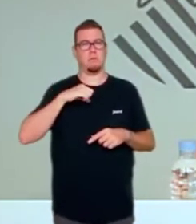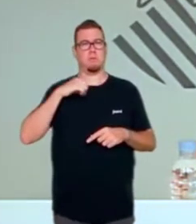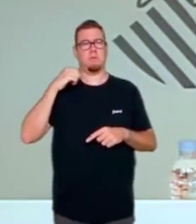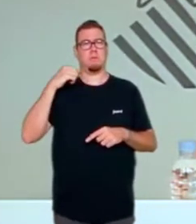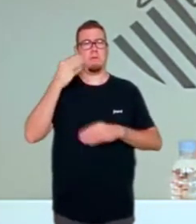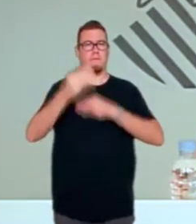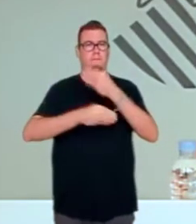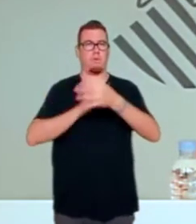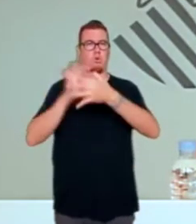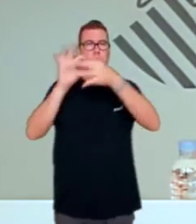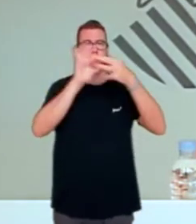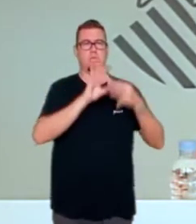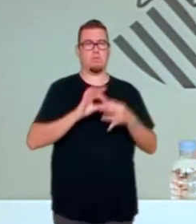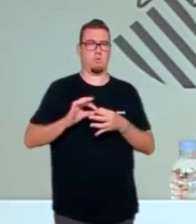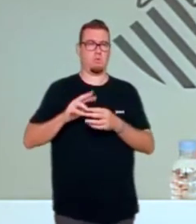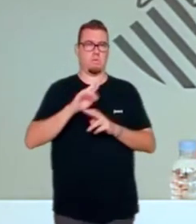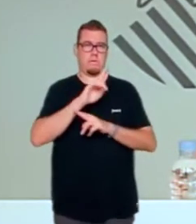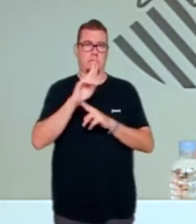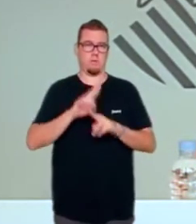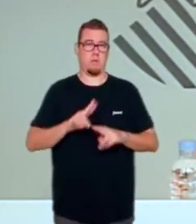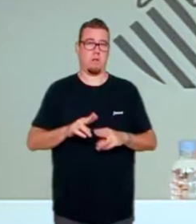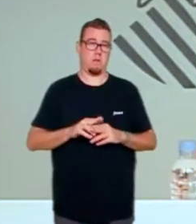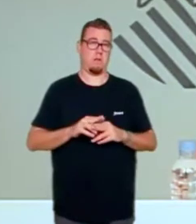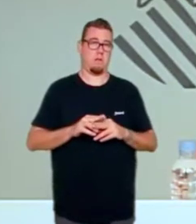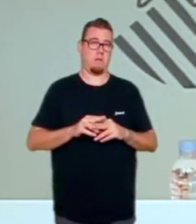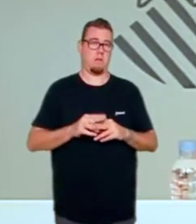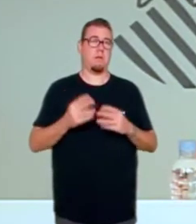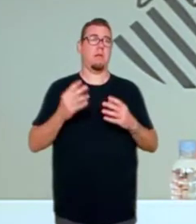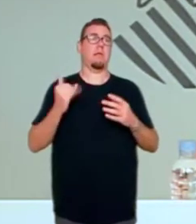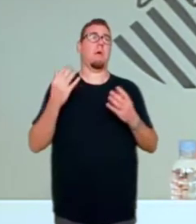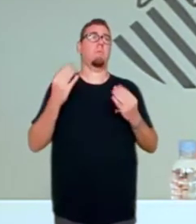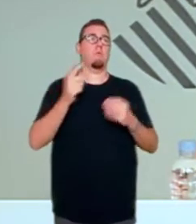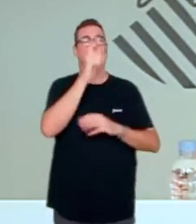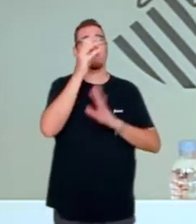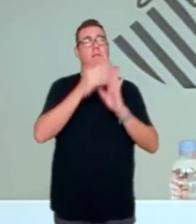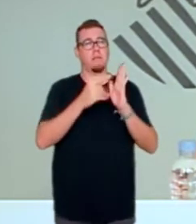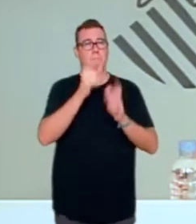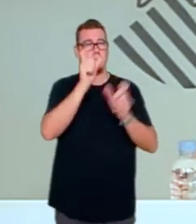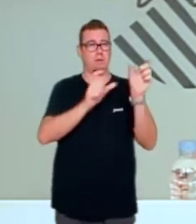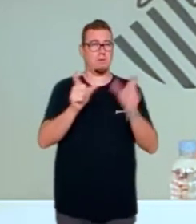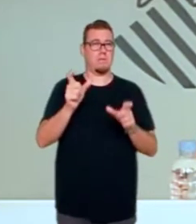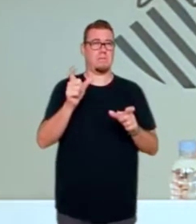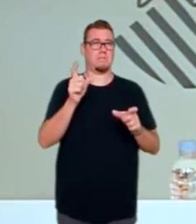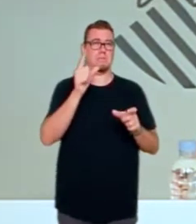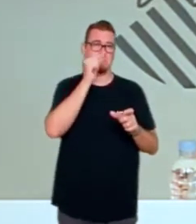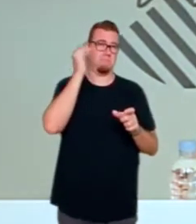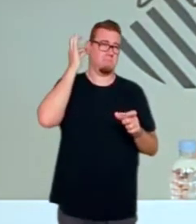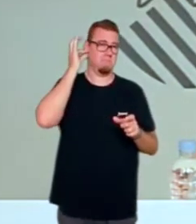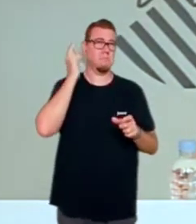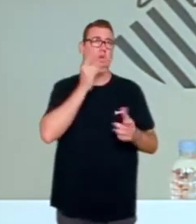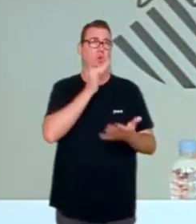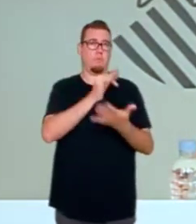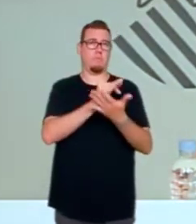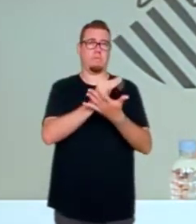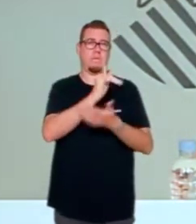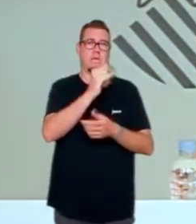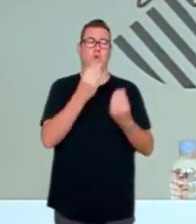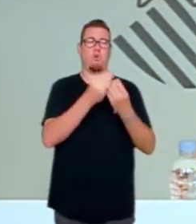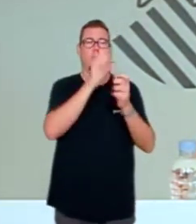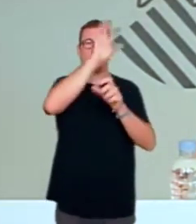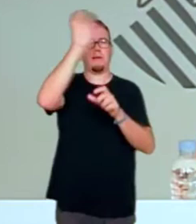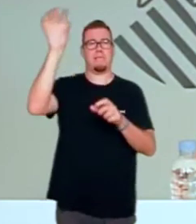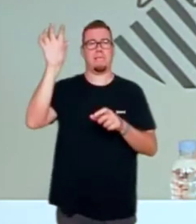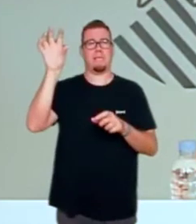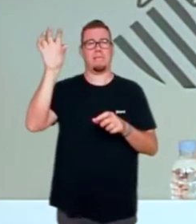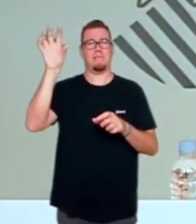internacional? Que n'hi ha molts valencians i valencianes que tenen un compromís amb els països